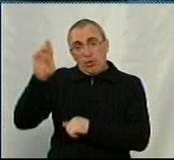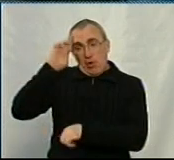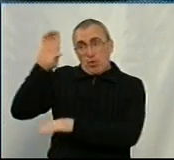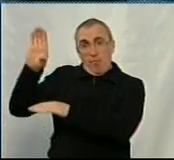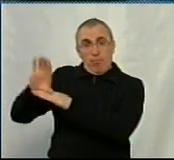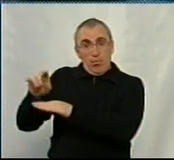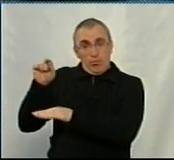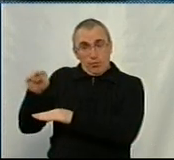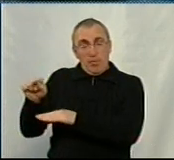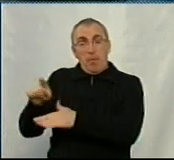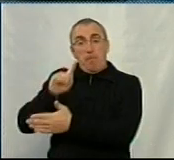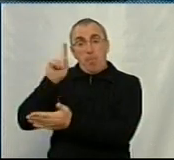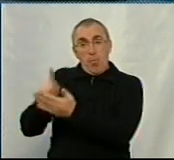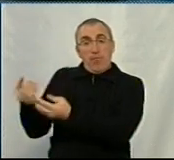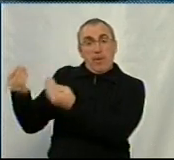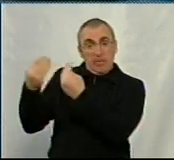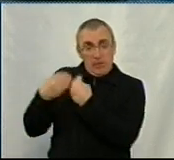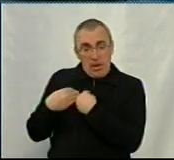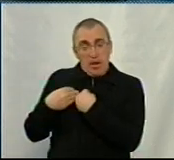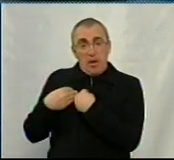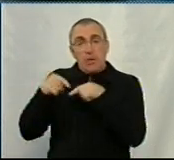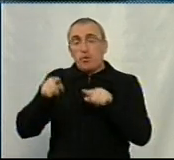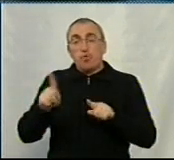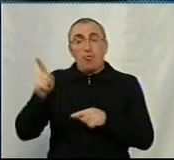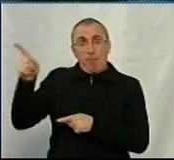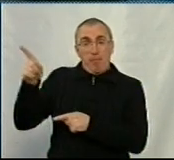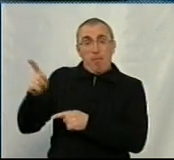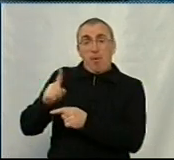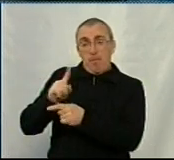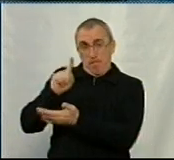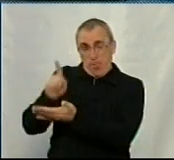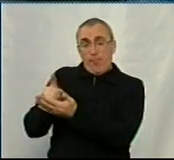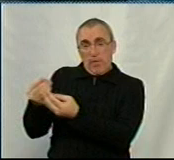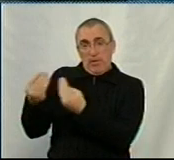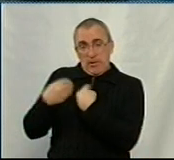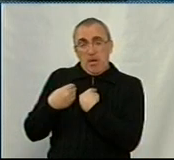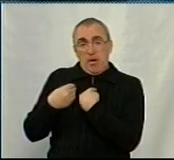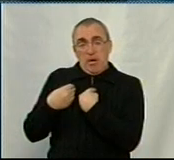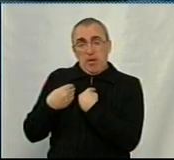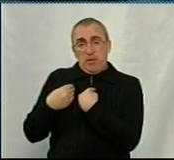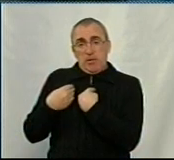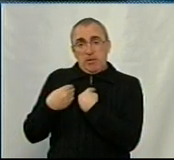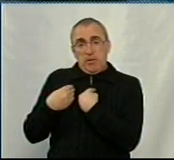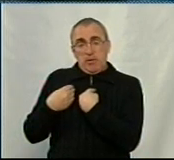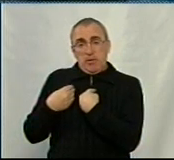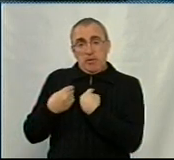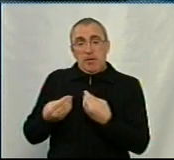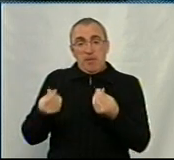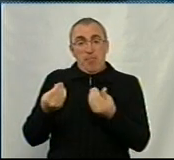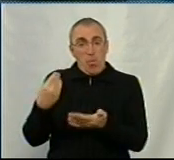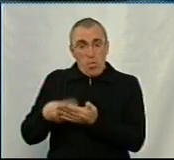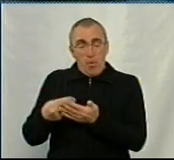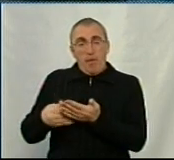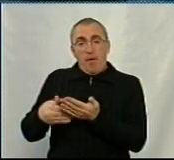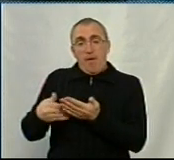бюджет, і нам повинні надати те, що вони повинні надати. Тобто, певні кошти для